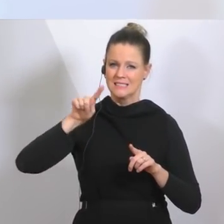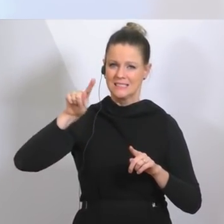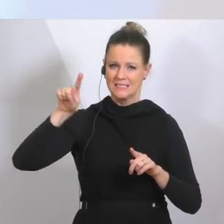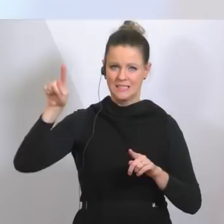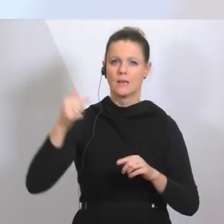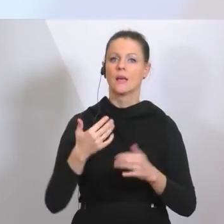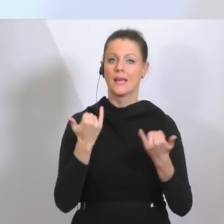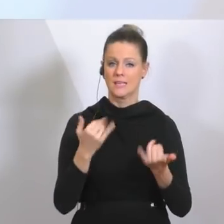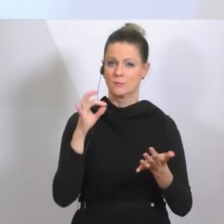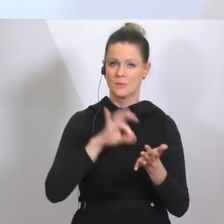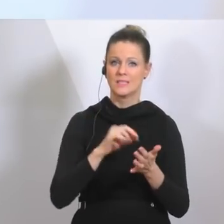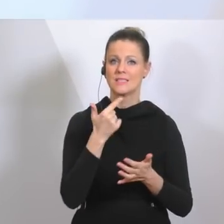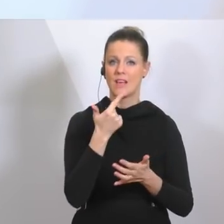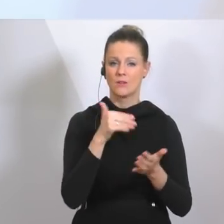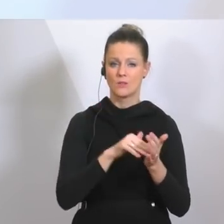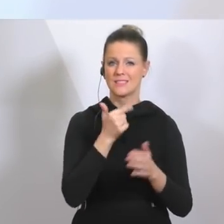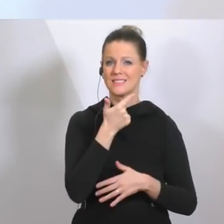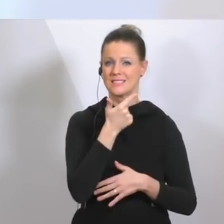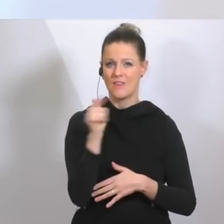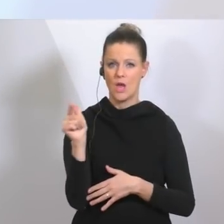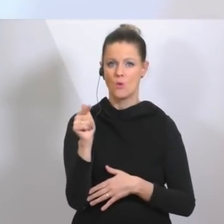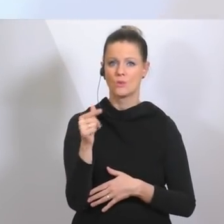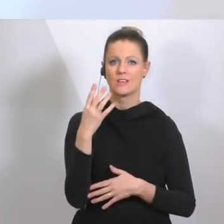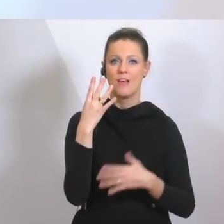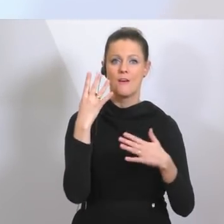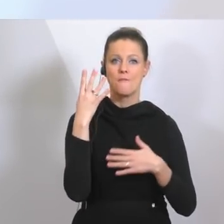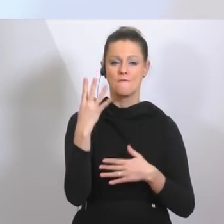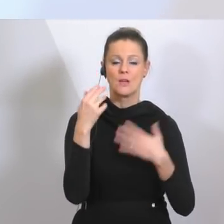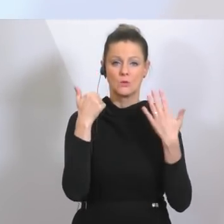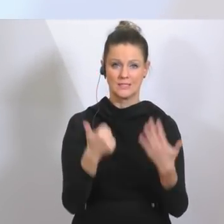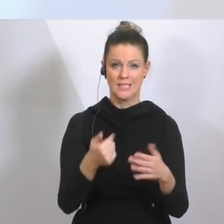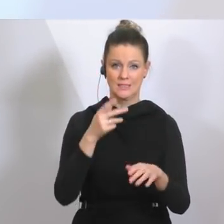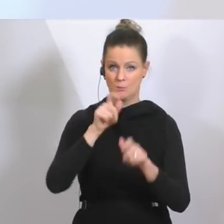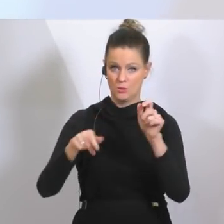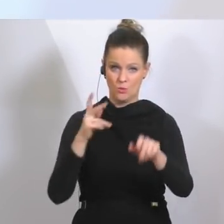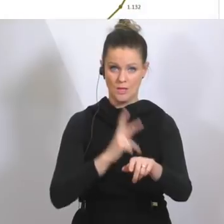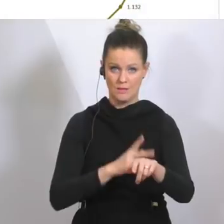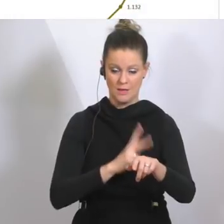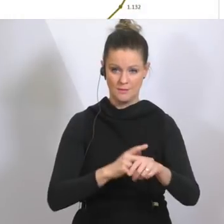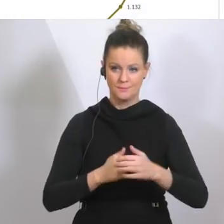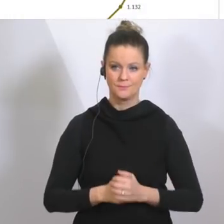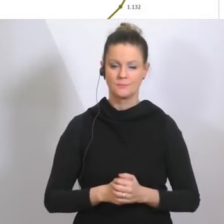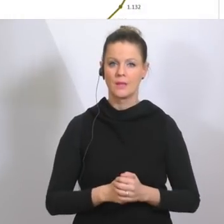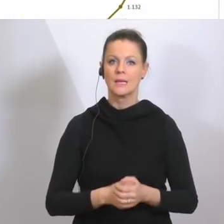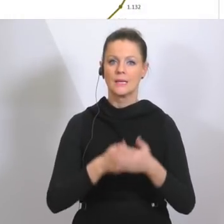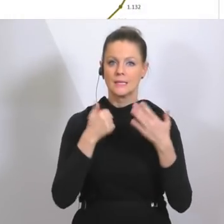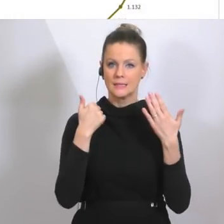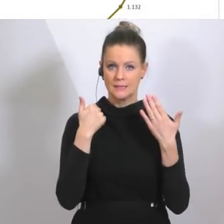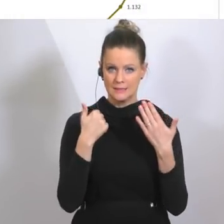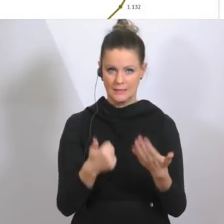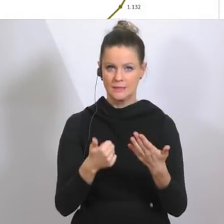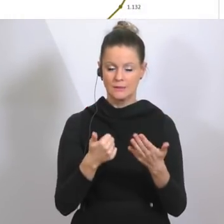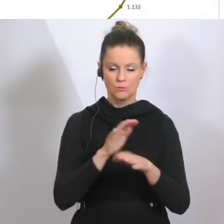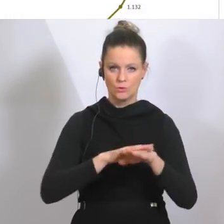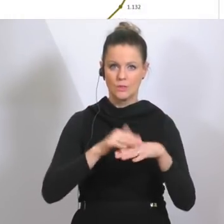.264 Erkrankungen in Österreich. Wir haben 70 Erkrankte in der Spitalsbehandlung,